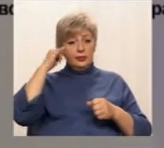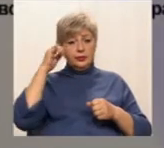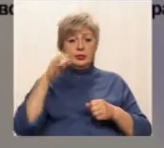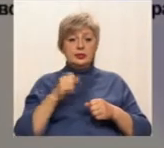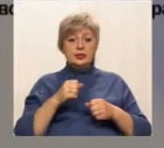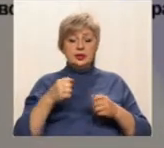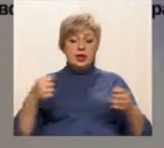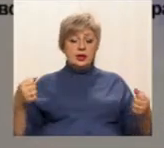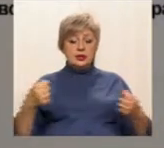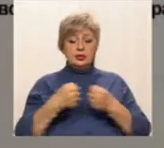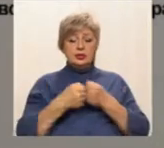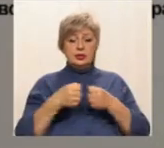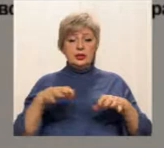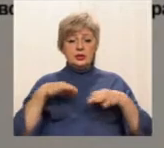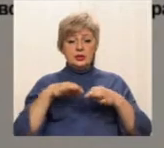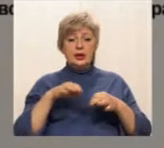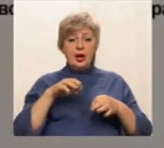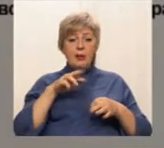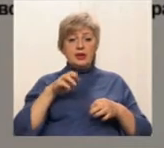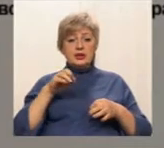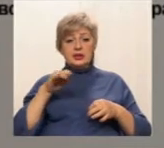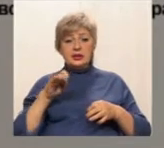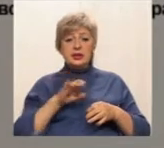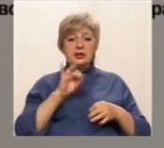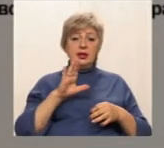зіткнулися автомобілі «Мерседес» та «ВАЗ».